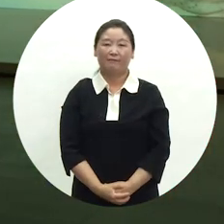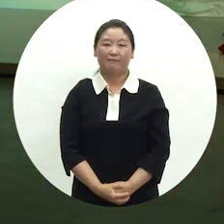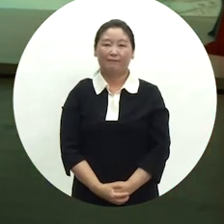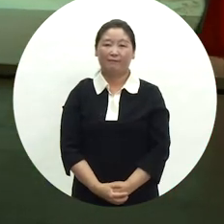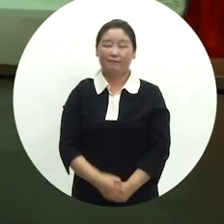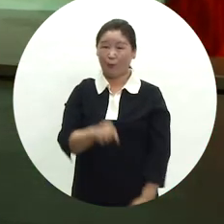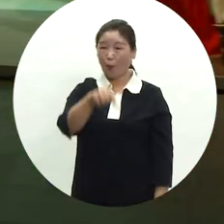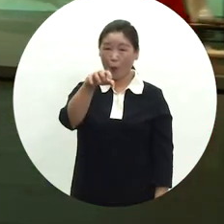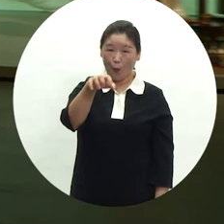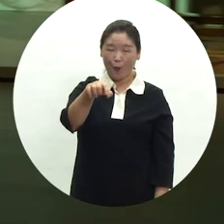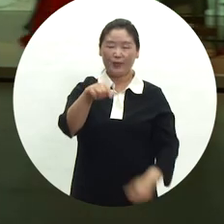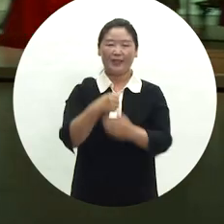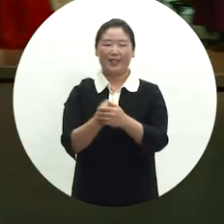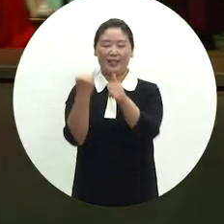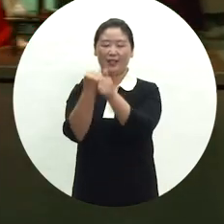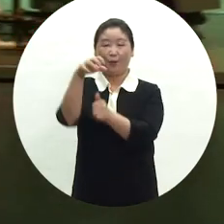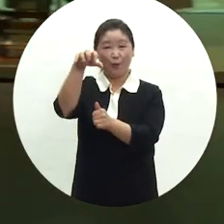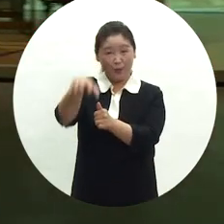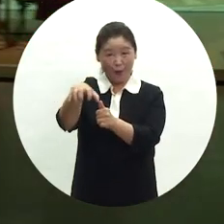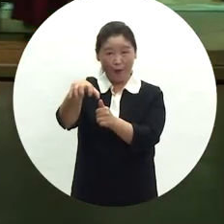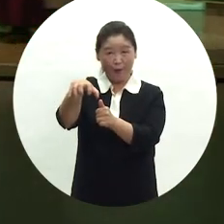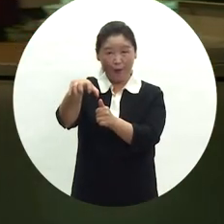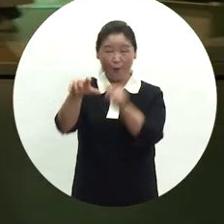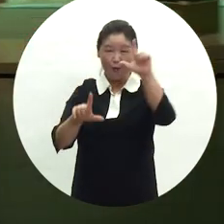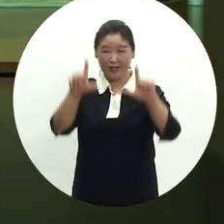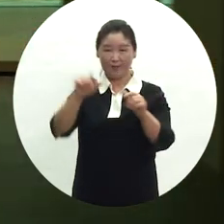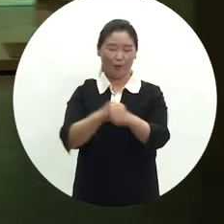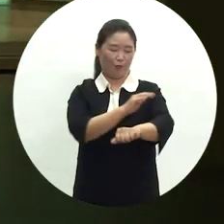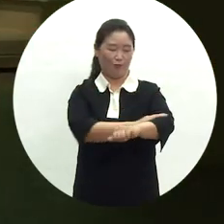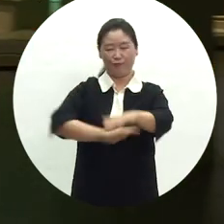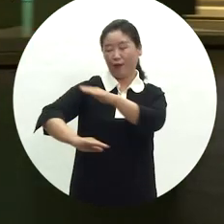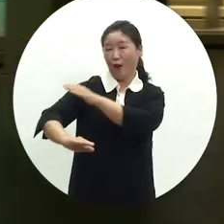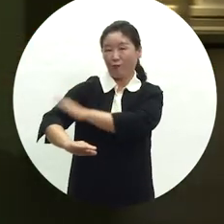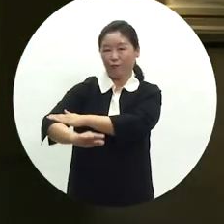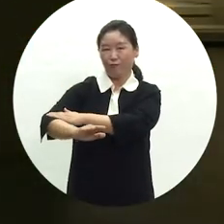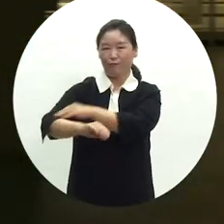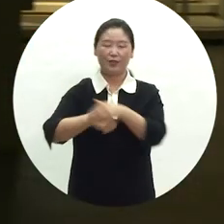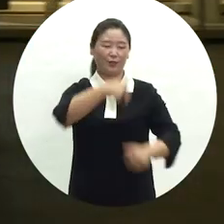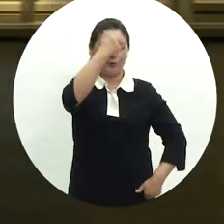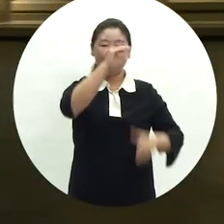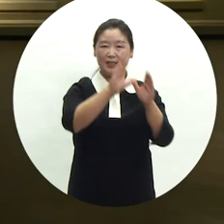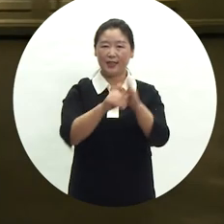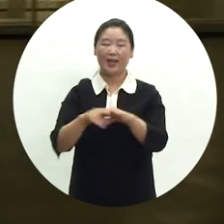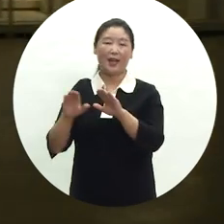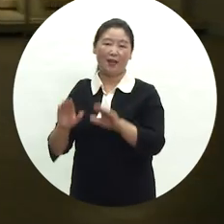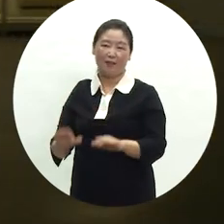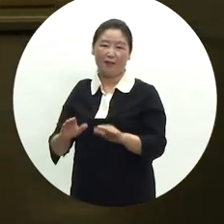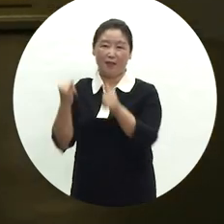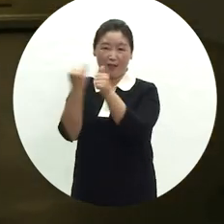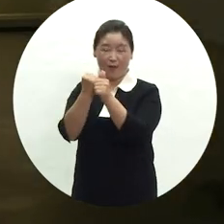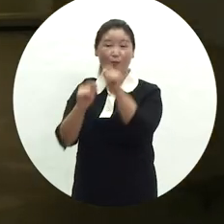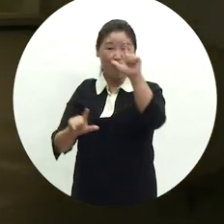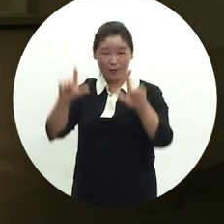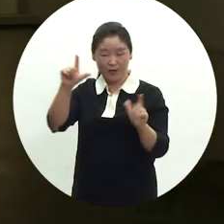전시장에서는 재현된 초래청을 정면으로 좌우측에 각각 조선시대와 현대의 혼례 관련